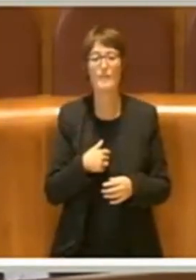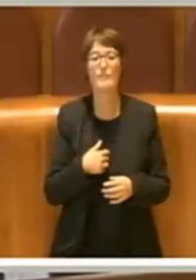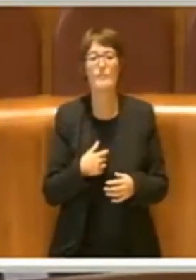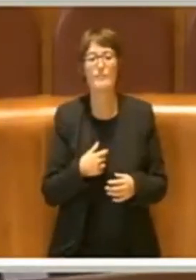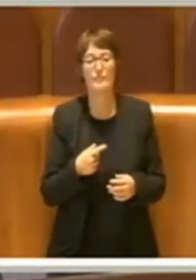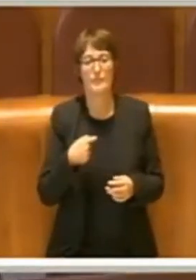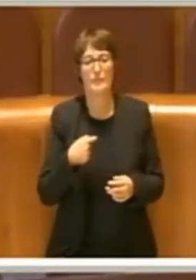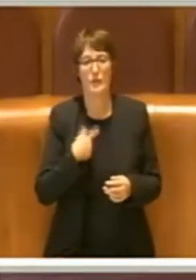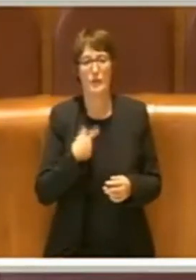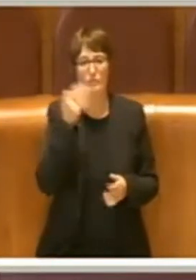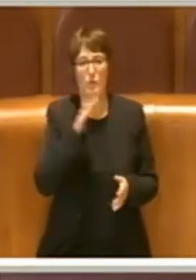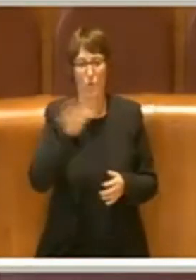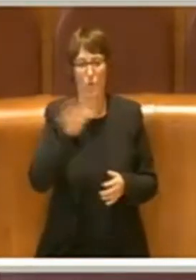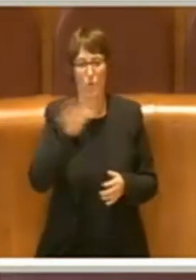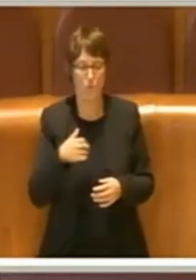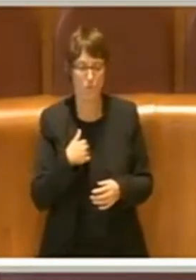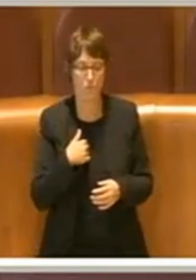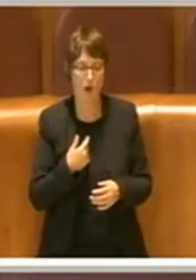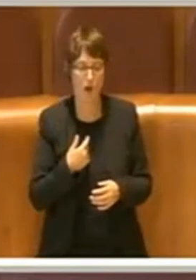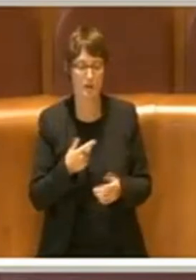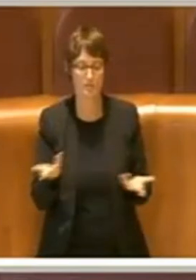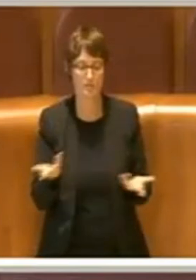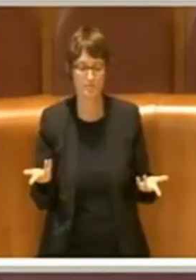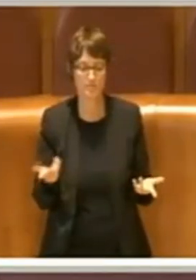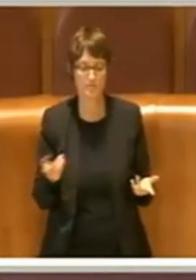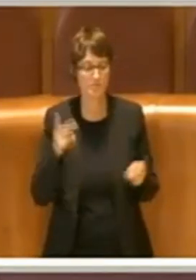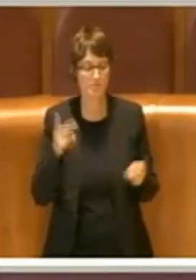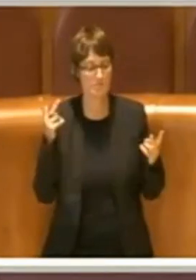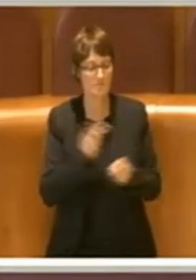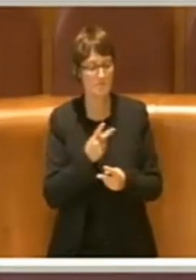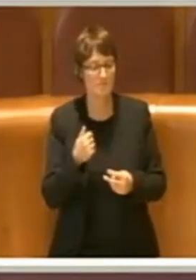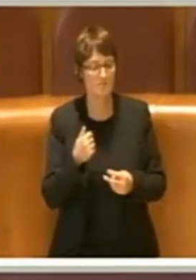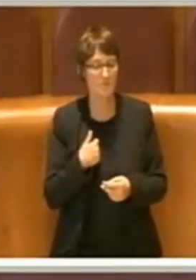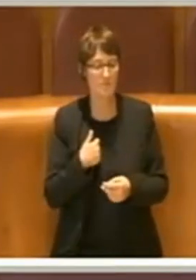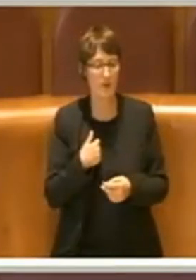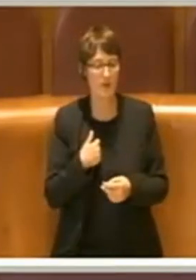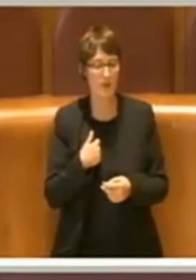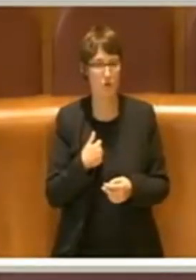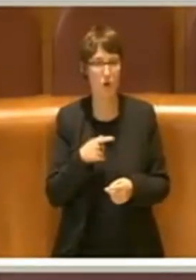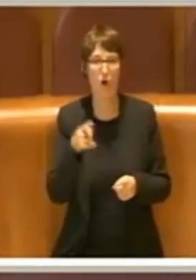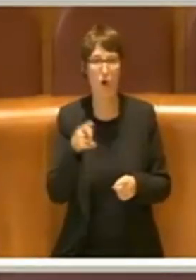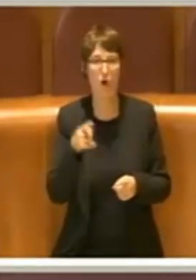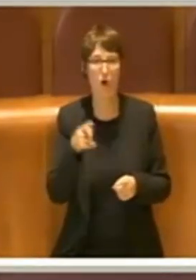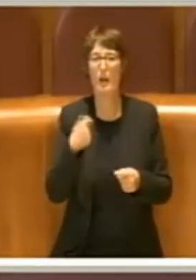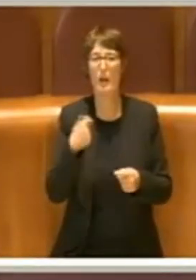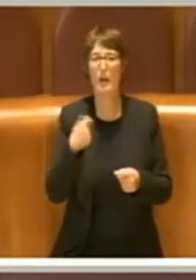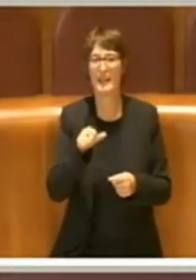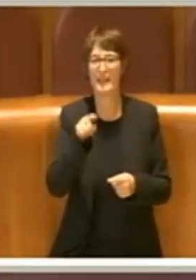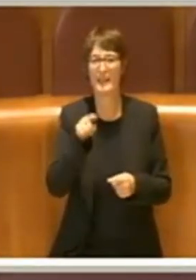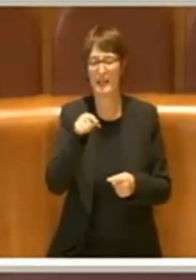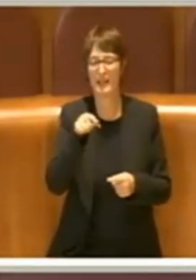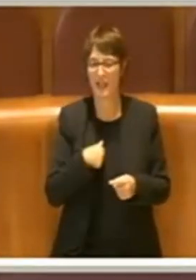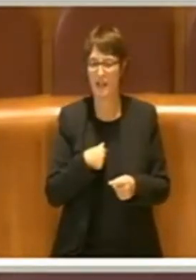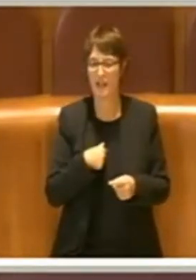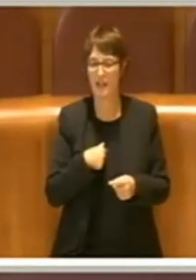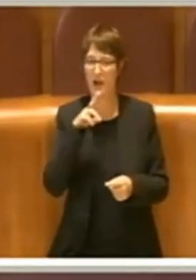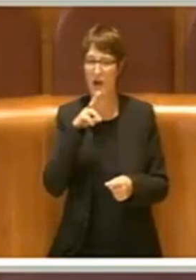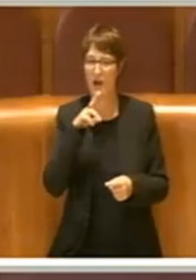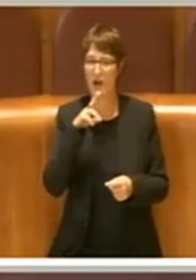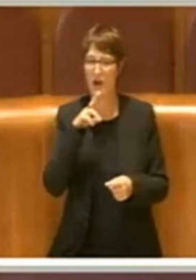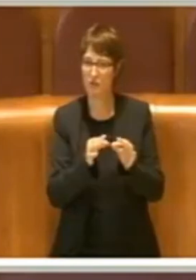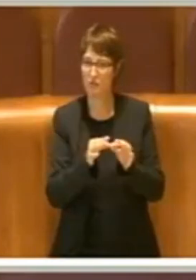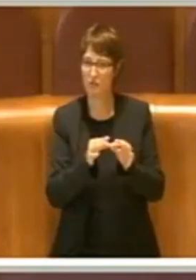faccio, non avevo forse nessuna difficoltà a votare come ha indicato il Presidente Stefano, che peraltro sulla mobilità ha fatto un lavoro